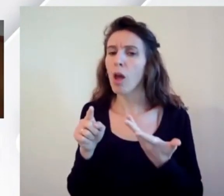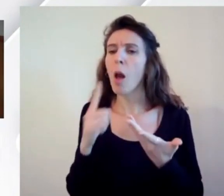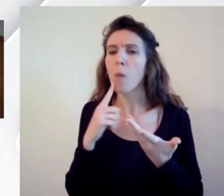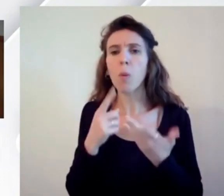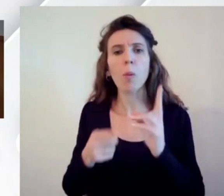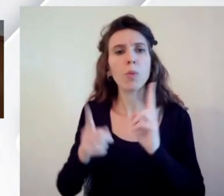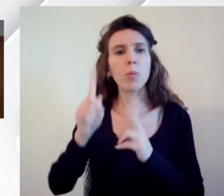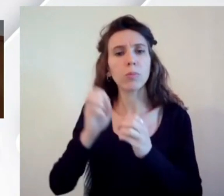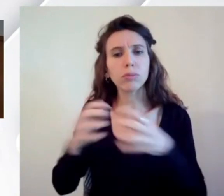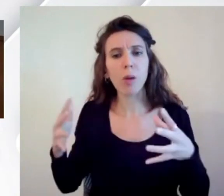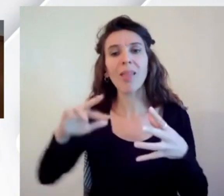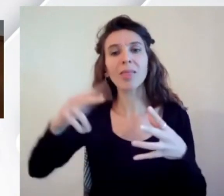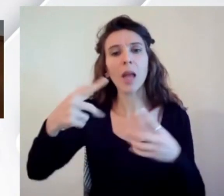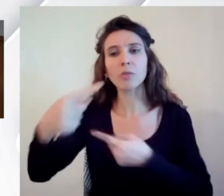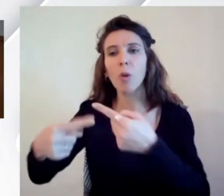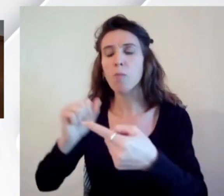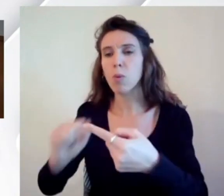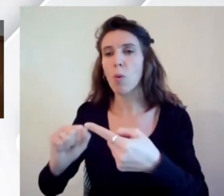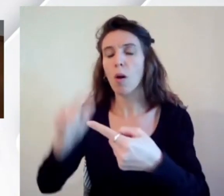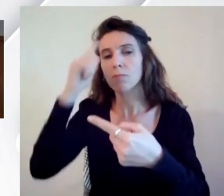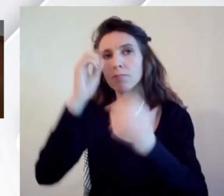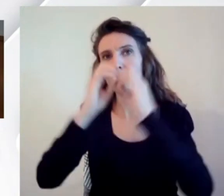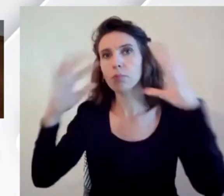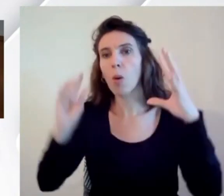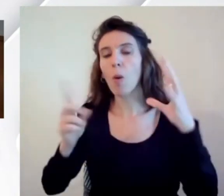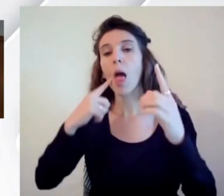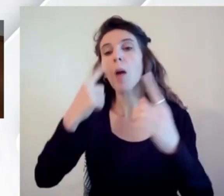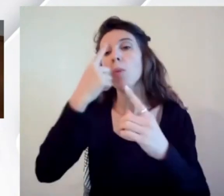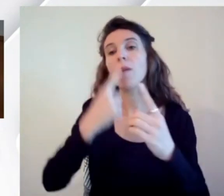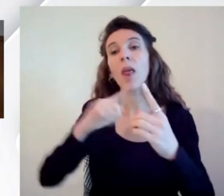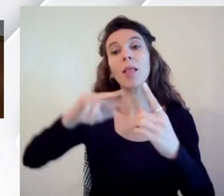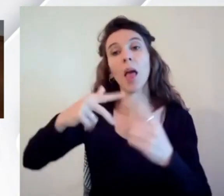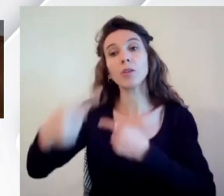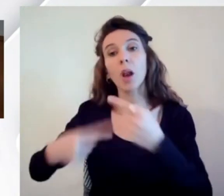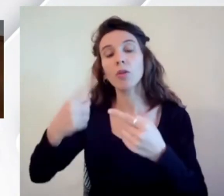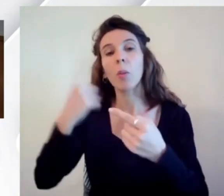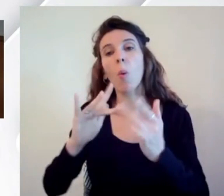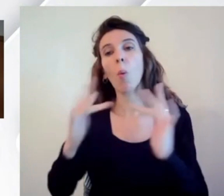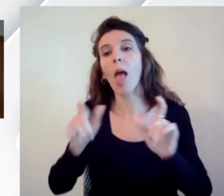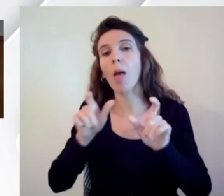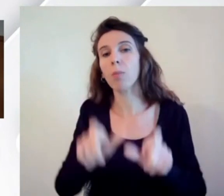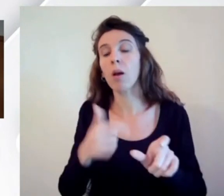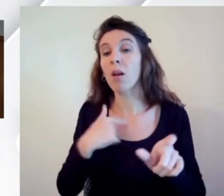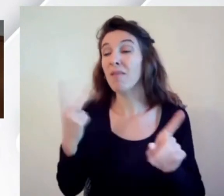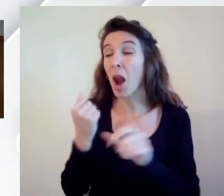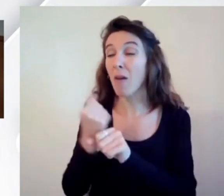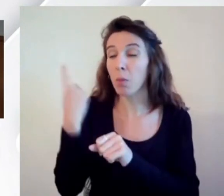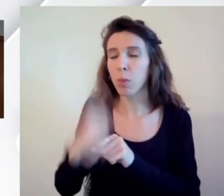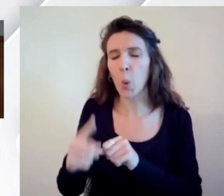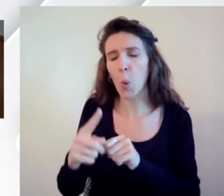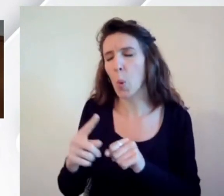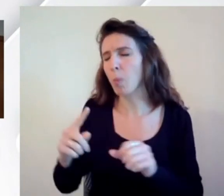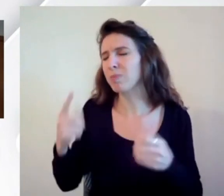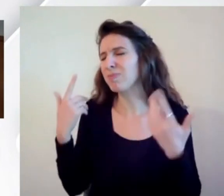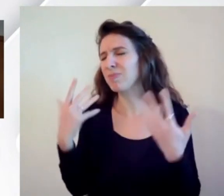la terza generazione e immaginiamo i profili di terza generazione per il web abbiamo fatto un lavoro incredibile tutti